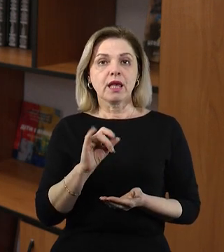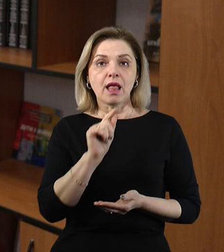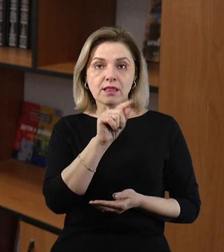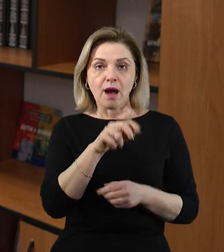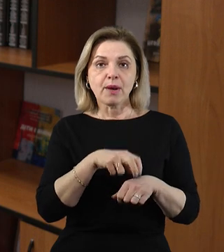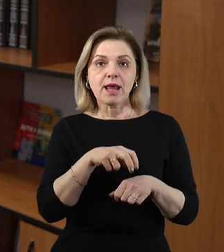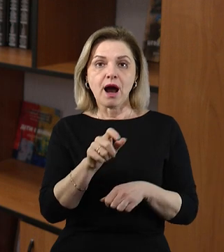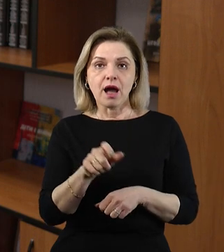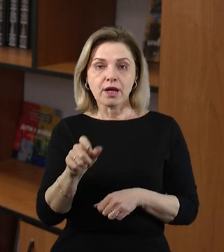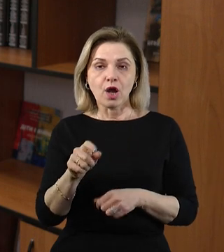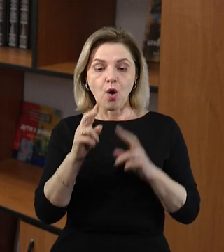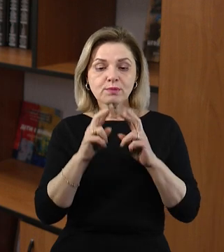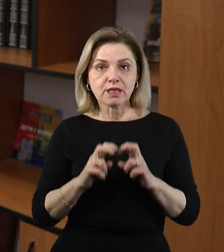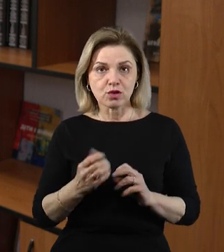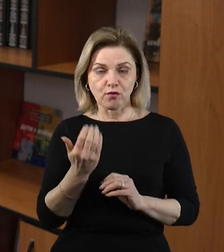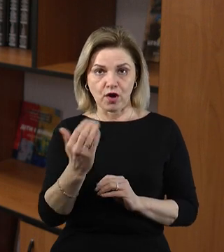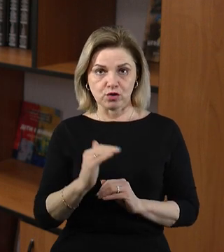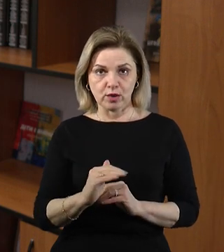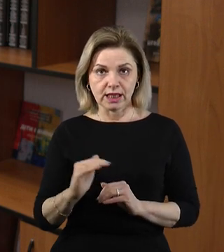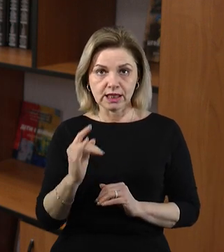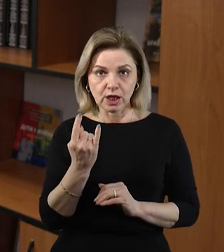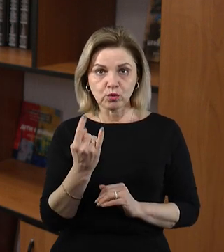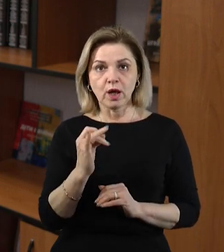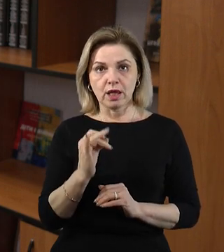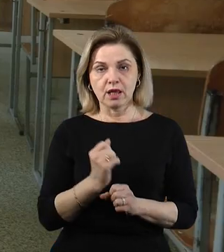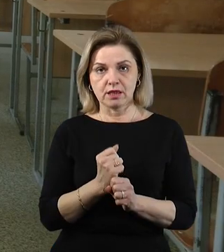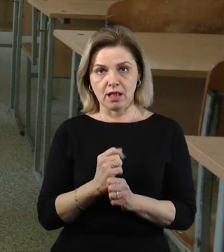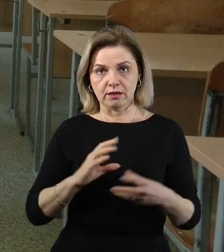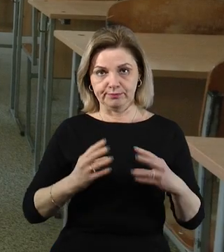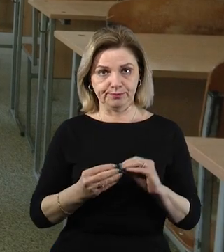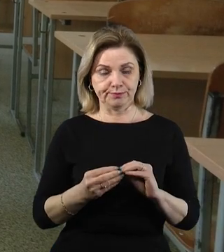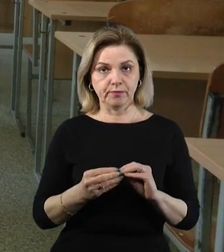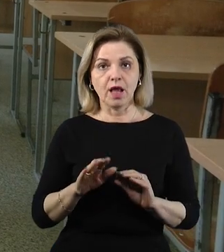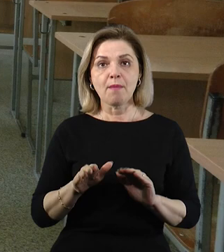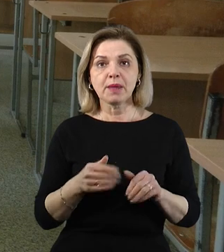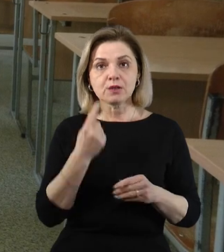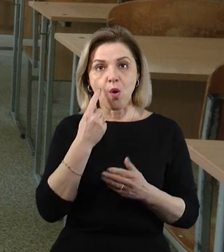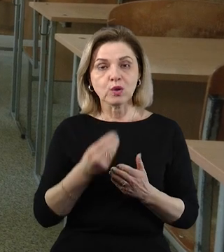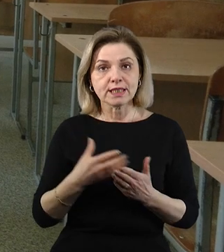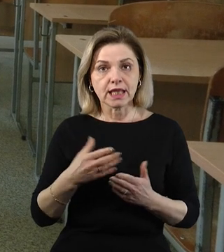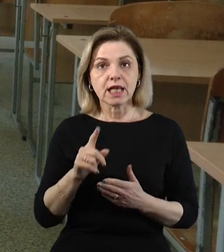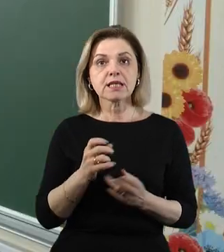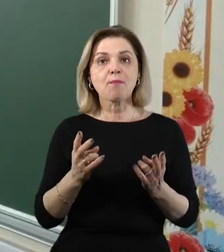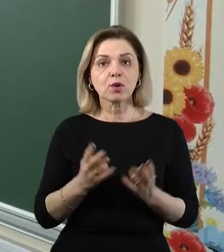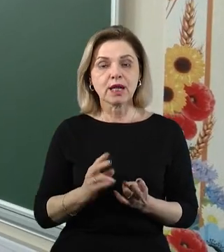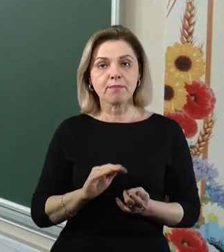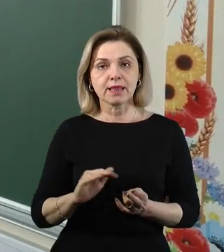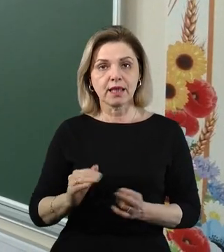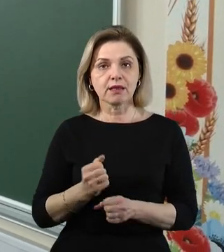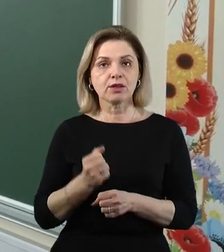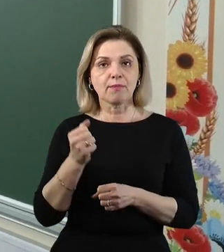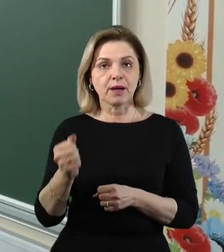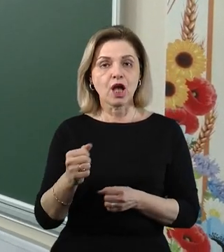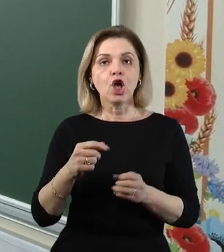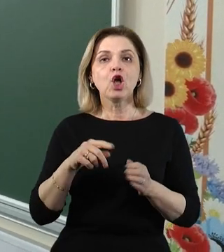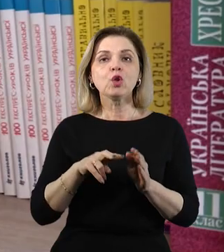лікарі обстежать вашу дитину і нададуть свій вердикт. Після оцінки спеціалістів за потреби дитину направляють